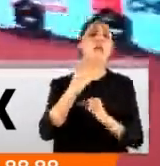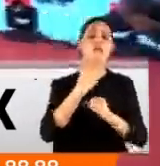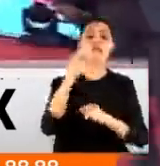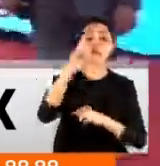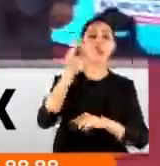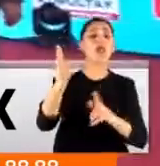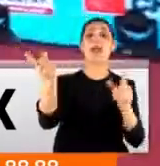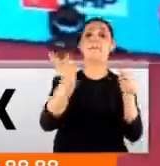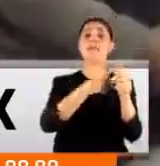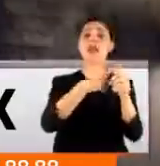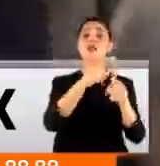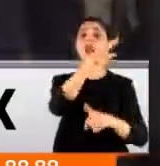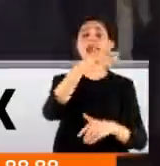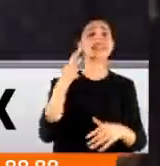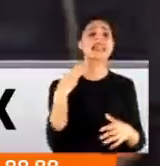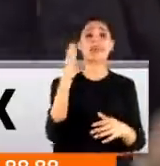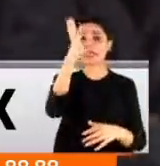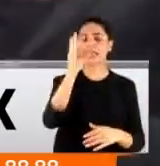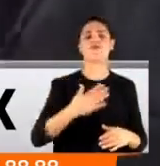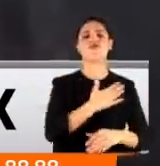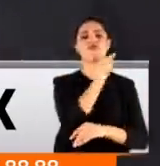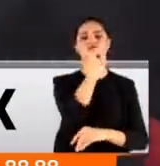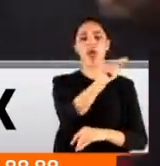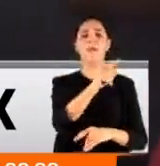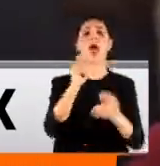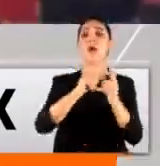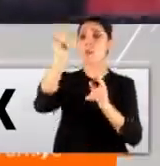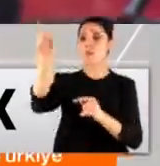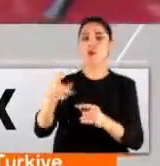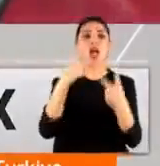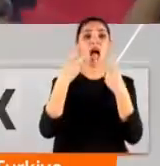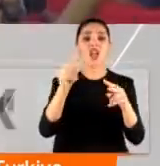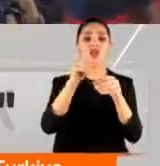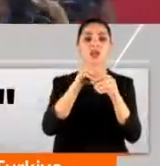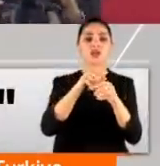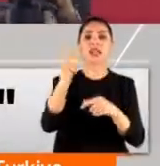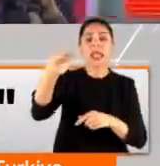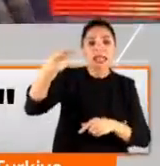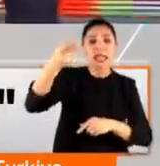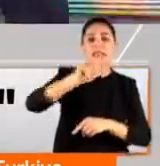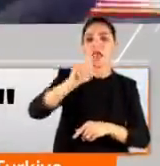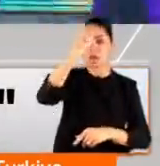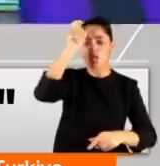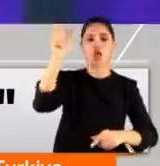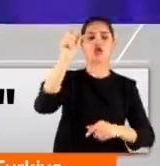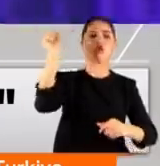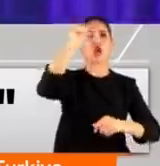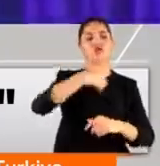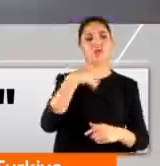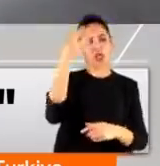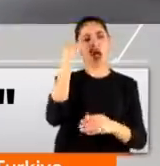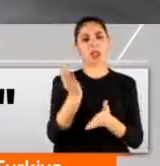temsilcisi CHP'dir. Sözü Bülent Arınç'ın açıklamalarına getirdi. Hadi yeminli Türkiye düşmanlarını anladık.